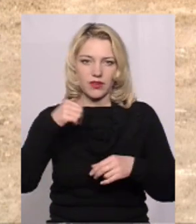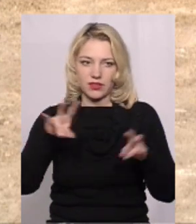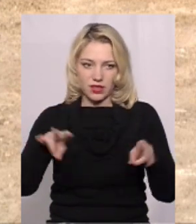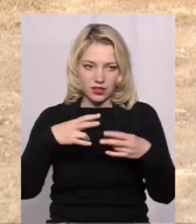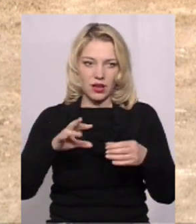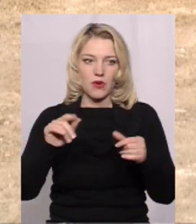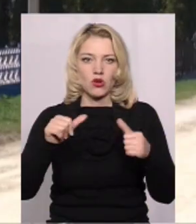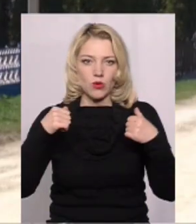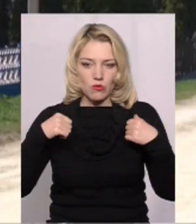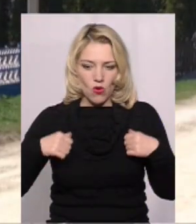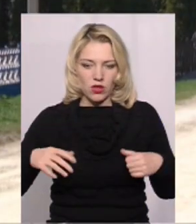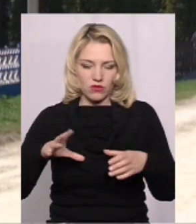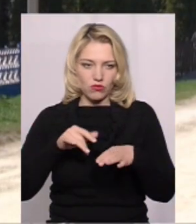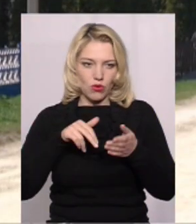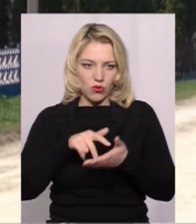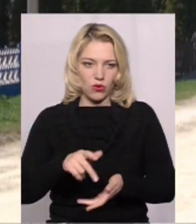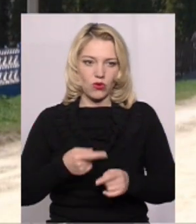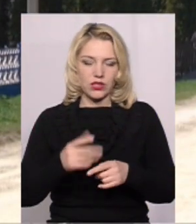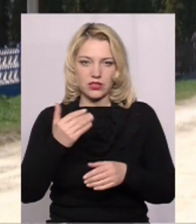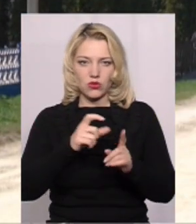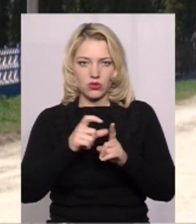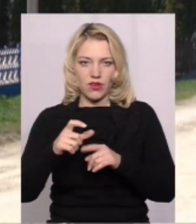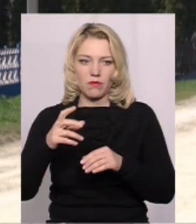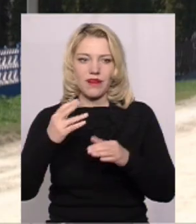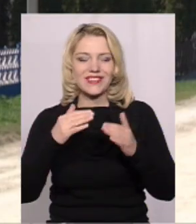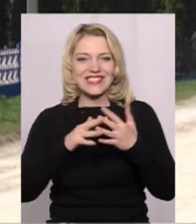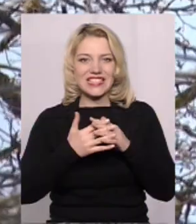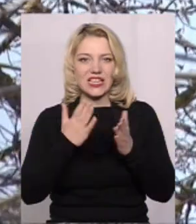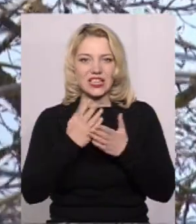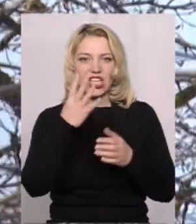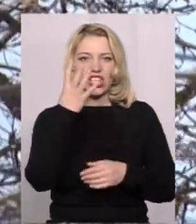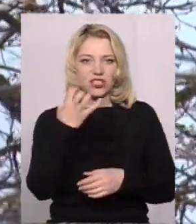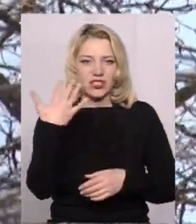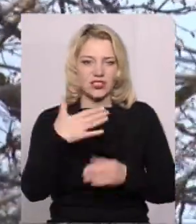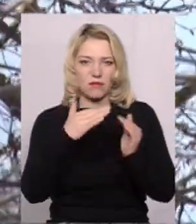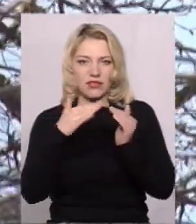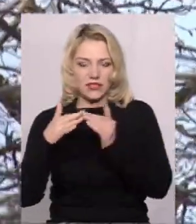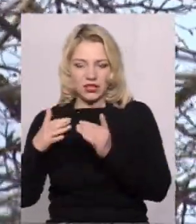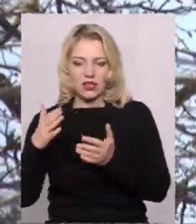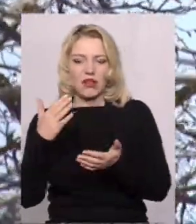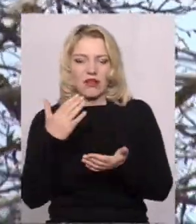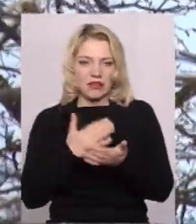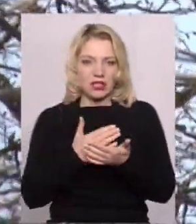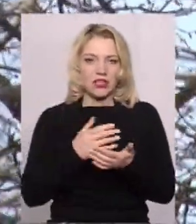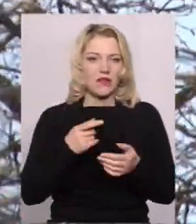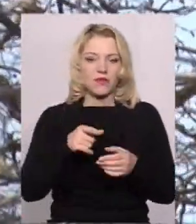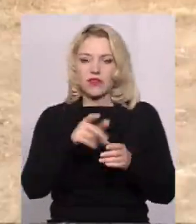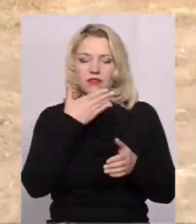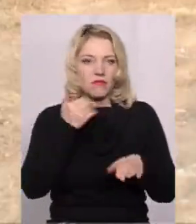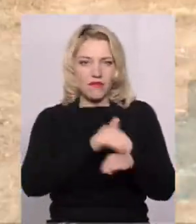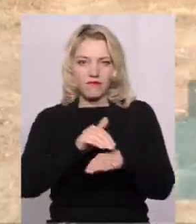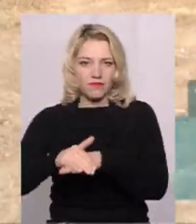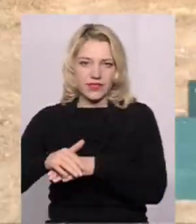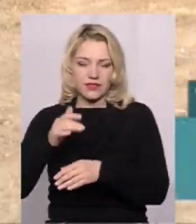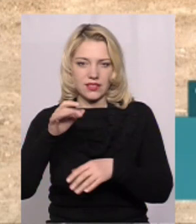спокійно це все проходило За його словами, в селі 450 дворів, у ста з яких тримають свиней. Випадків африканської чуми у них не зафіксовано